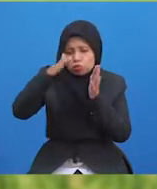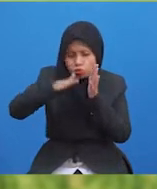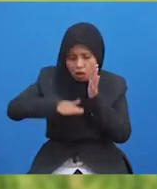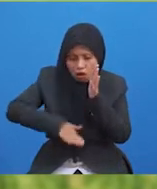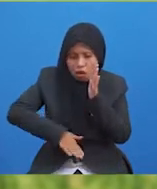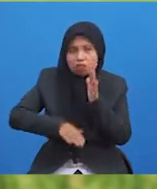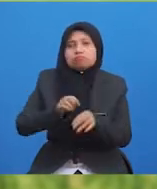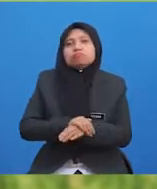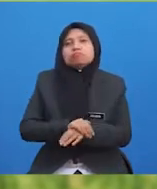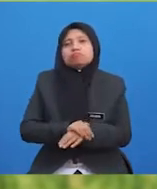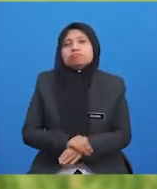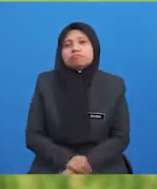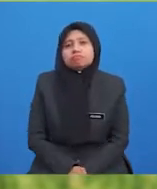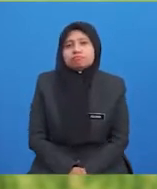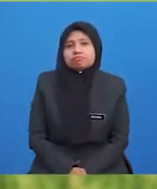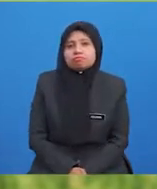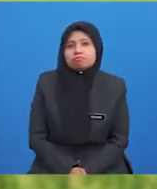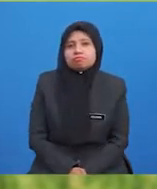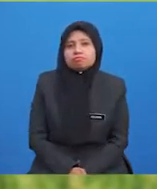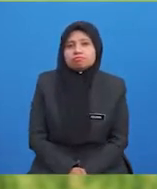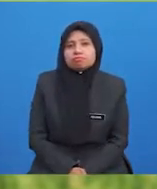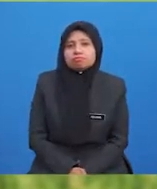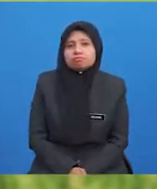melakukan keagresifan akan menurun.